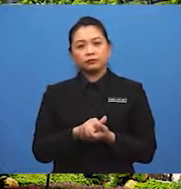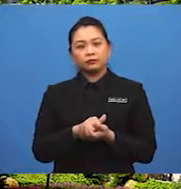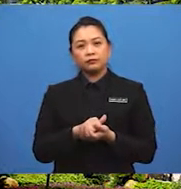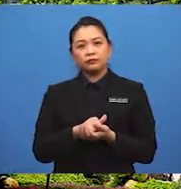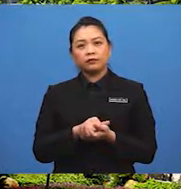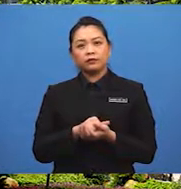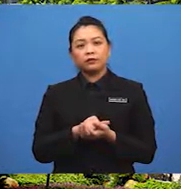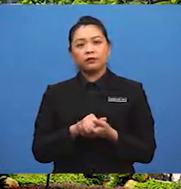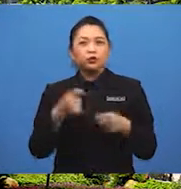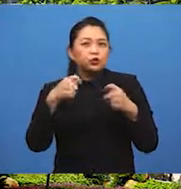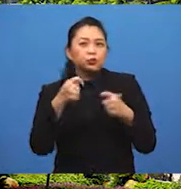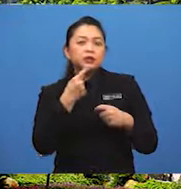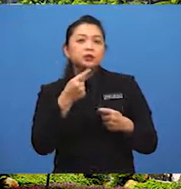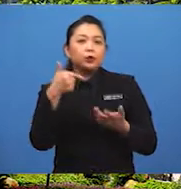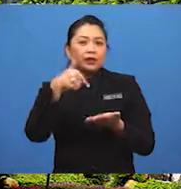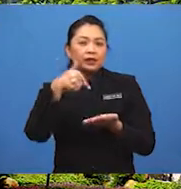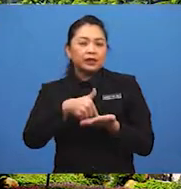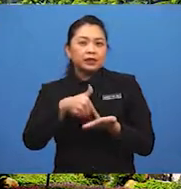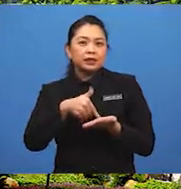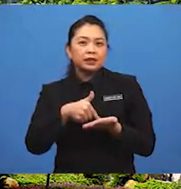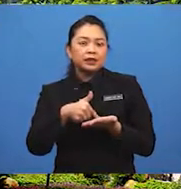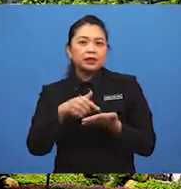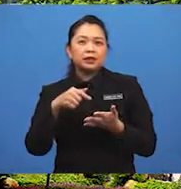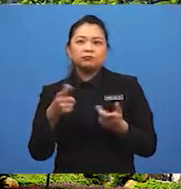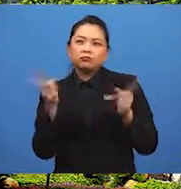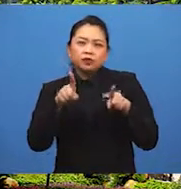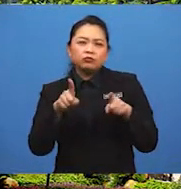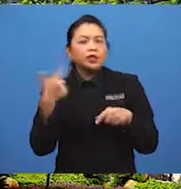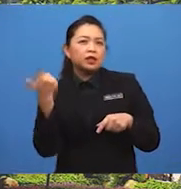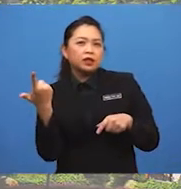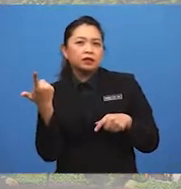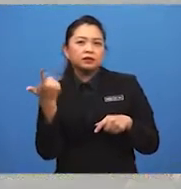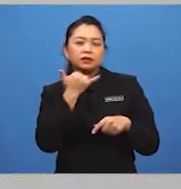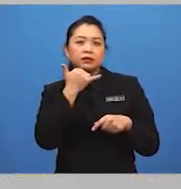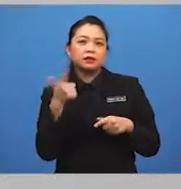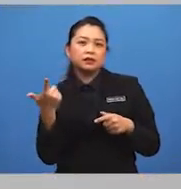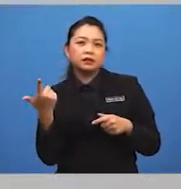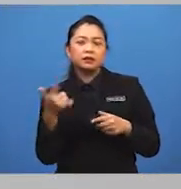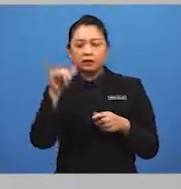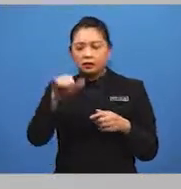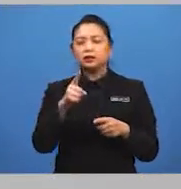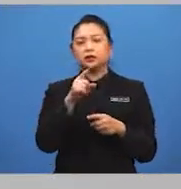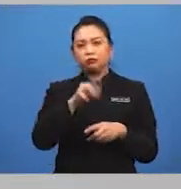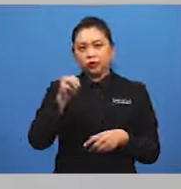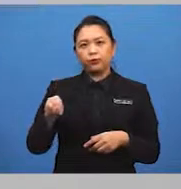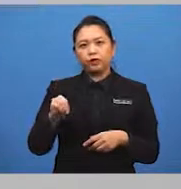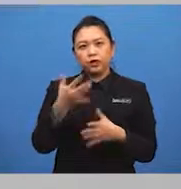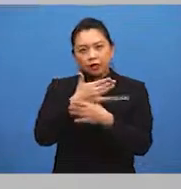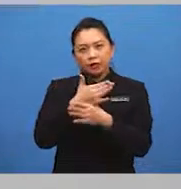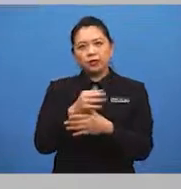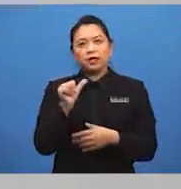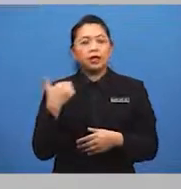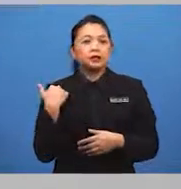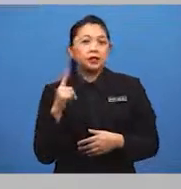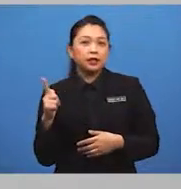cikgu sebut, cuba sebut contoh kes jenayah yang lain. Ya, murid-murid. Antaranya